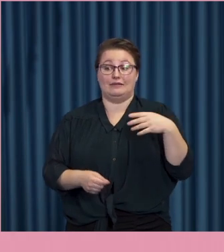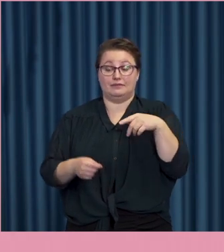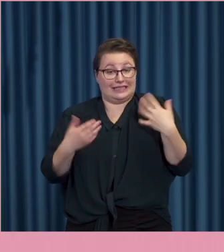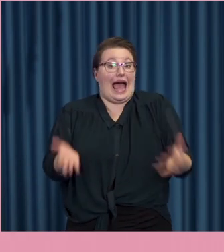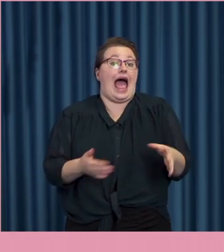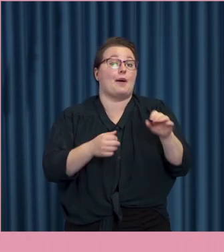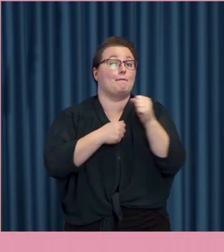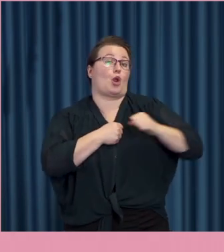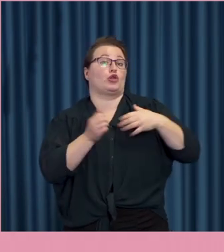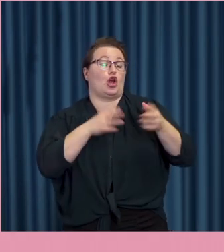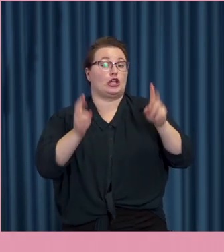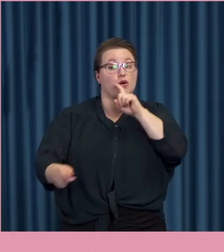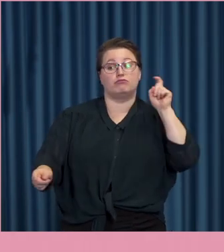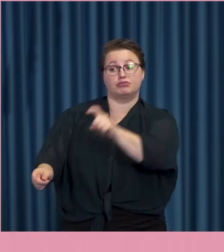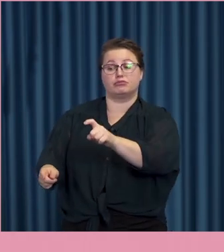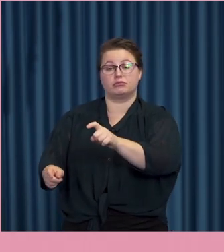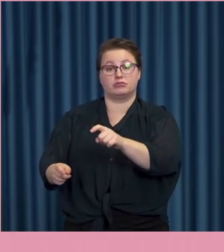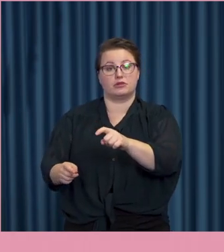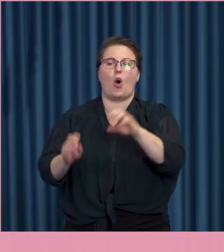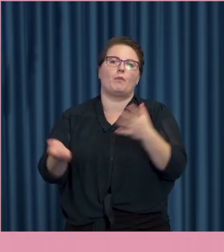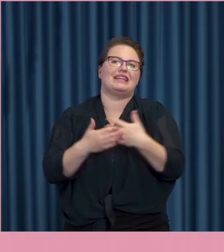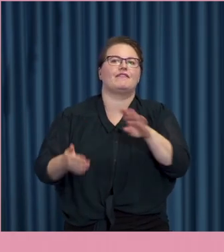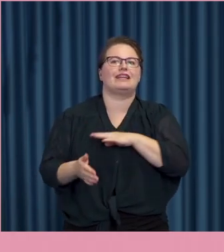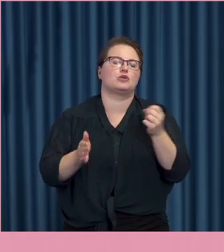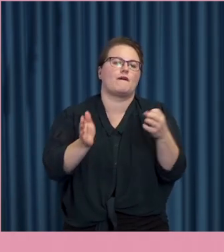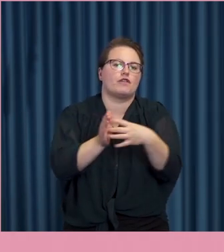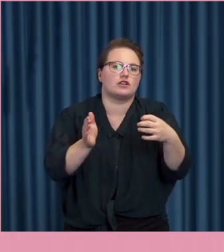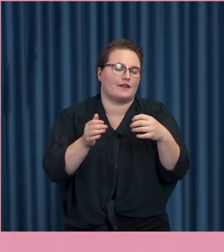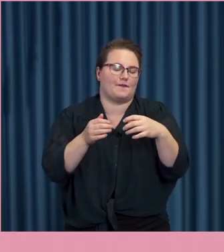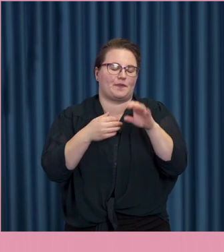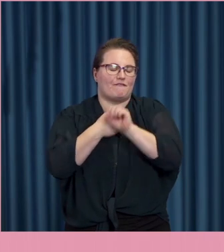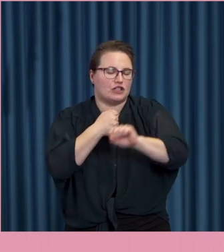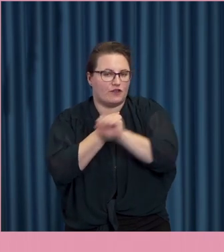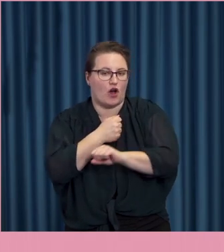försvarligt. Och det gäller också om man pekar ut en politiker eller en journalist eller mig som forskar.